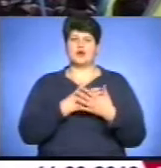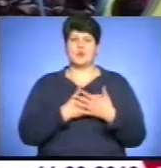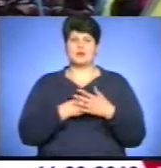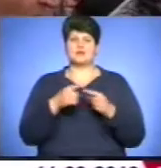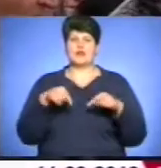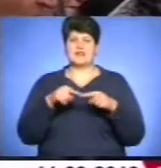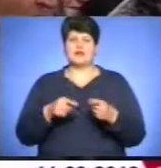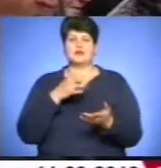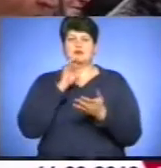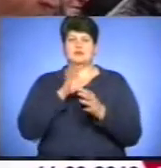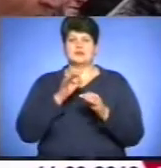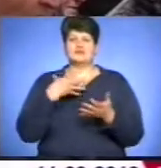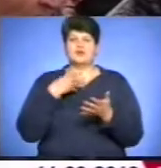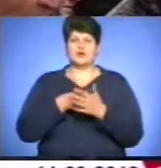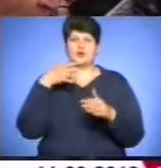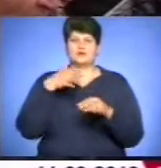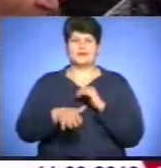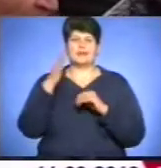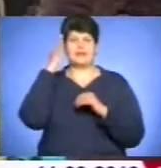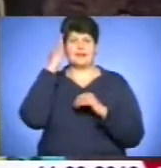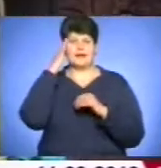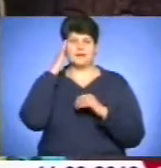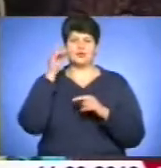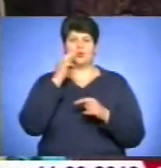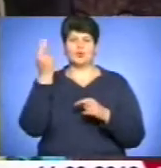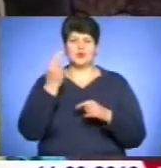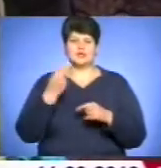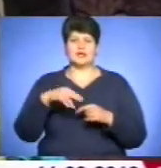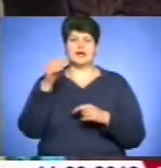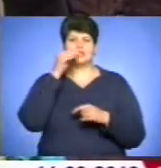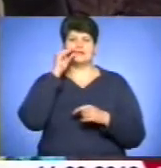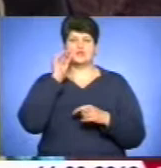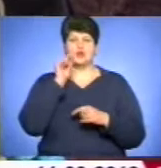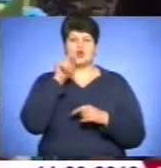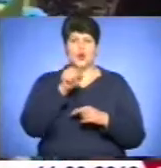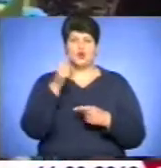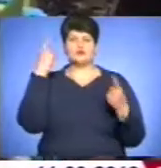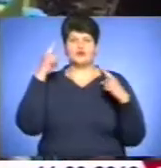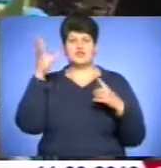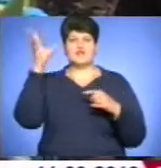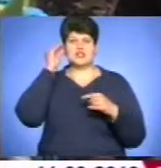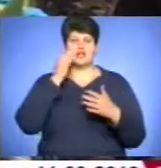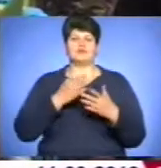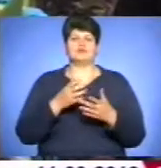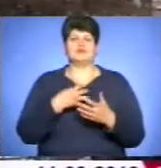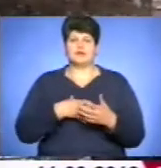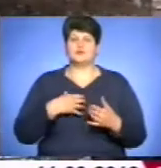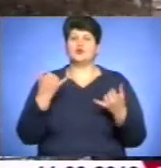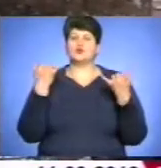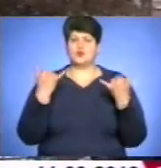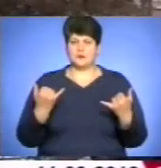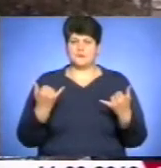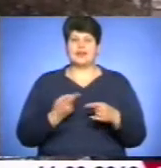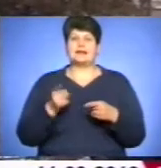розуміння таланту українського поета і художника Тараса Шевченка. Його творчість вважають актуальною і донині. Це